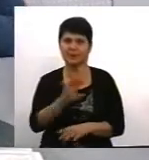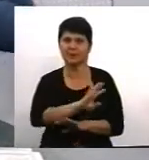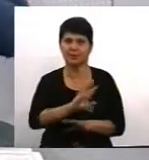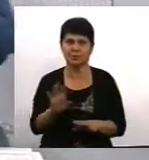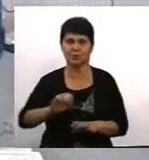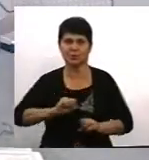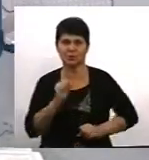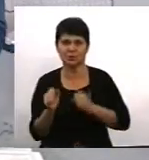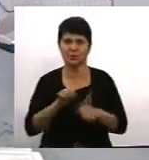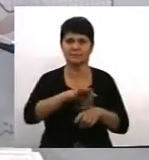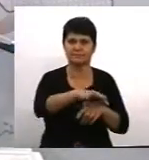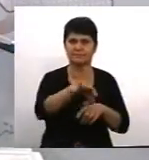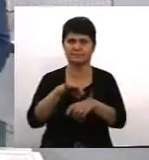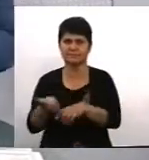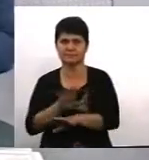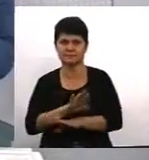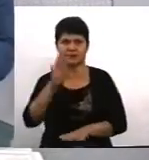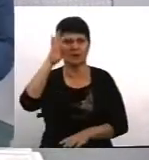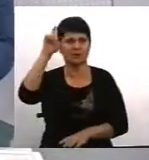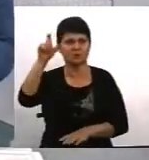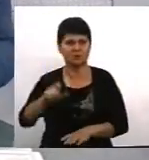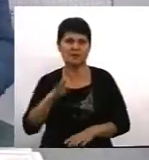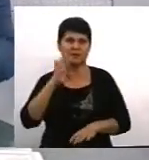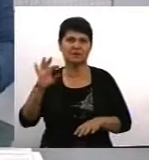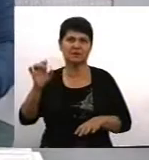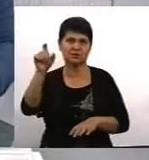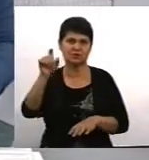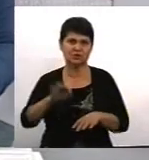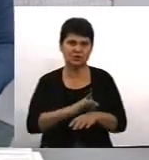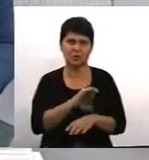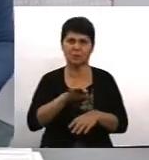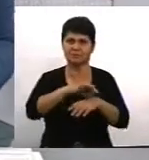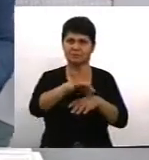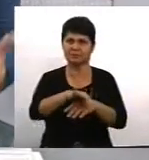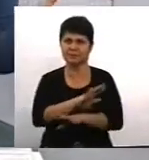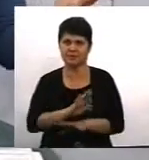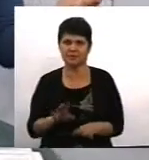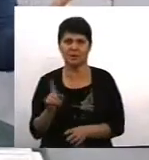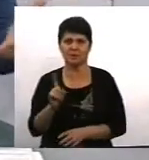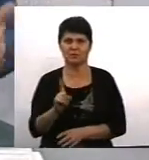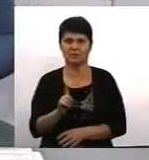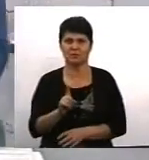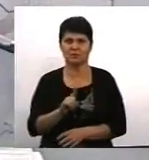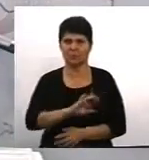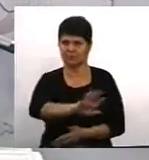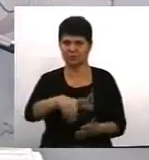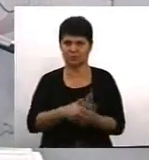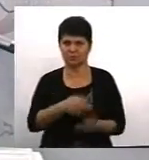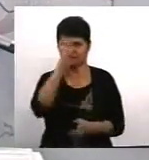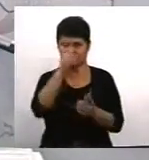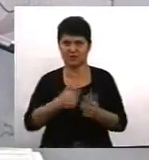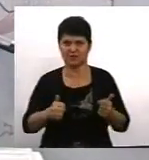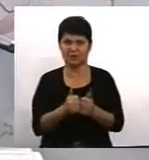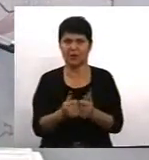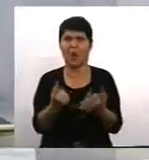чоловіків проти жінок приміняти насильство. Уже досить того, що проти нашої держави таке глобальне насильство.